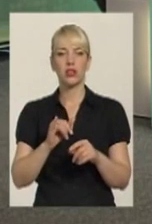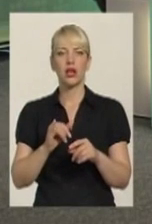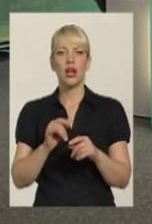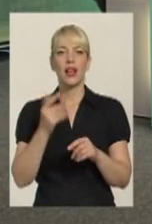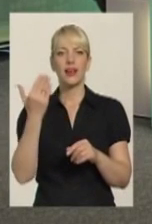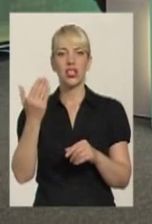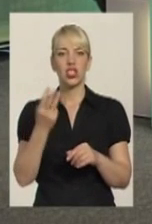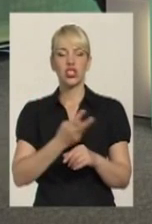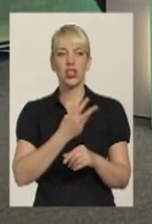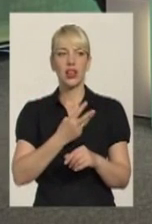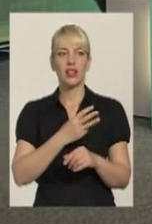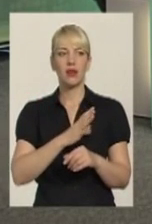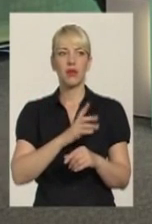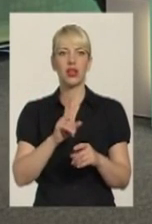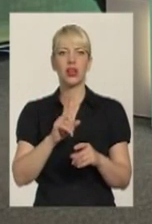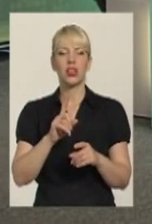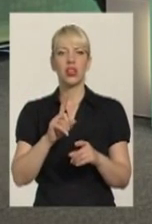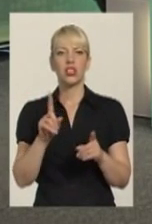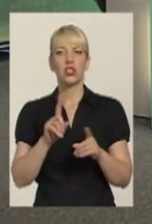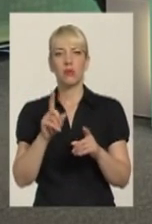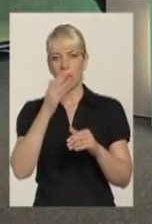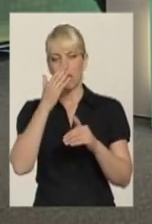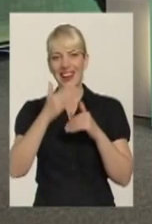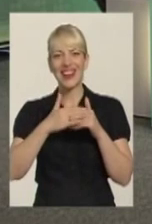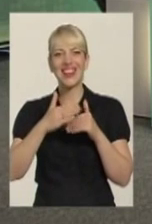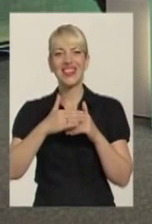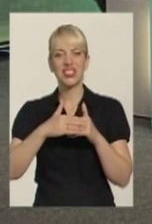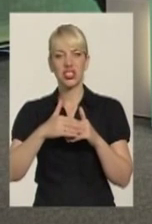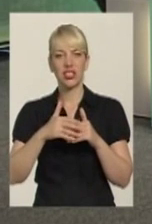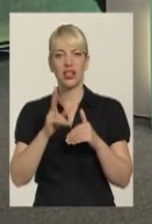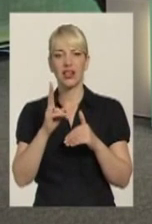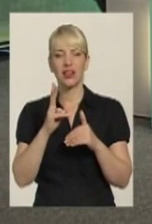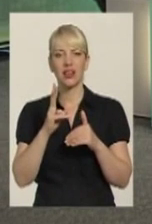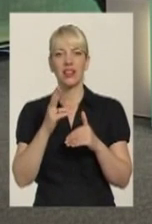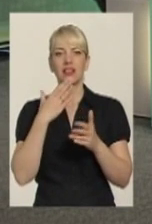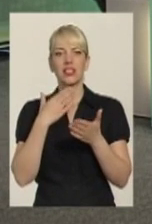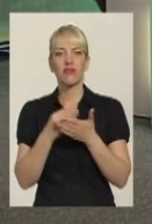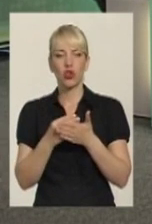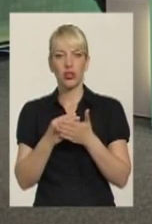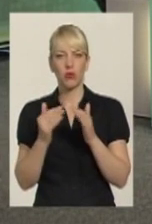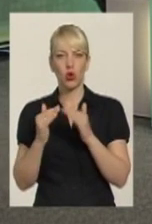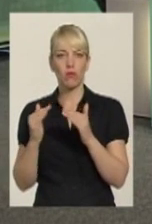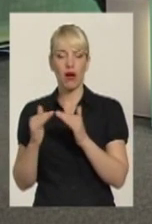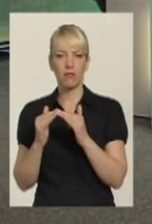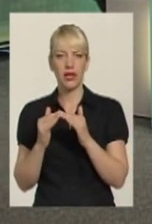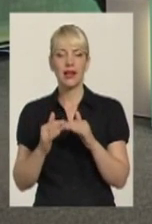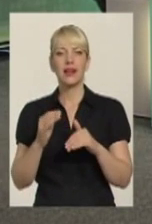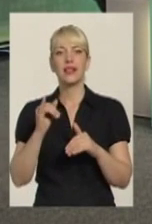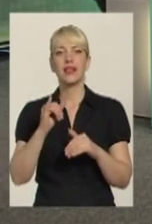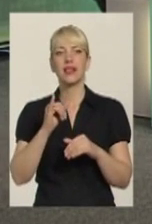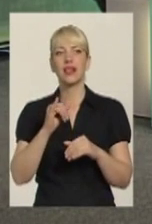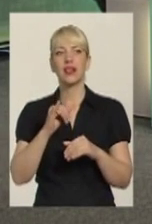було чим ближче, щоб подальше от своїх домів не уїжджати, тому що у людей є надежа возвращаться, і люди не хочуть